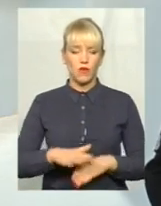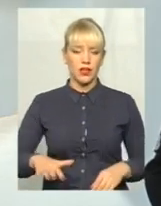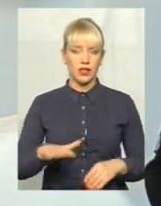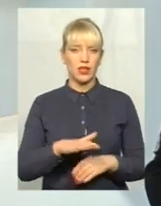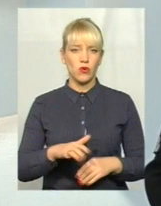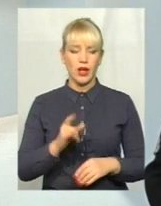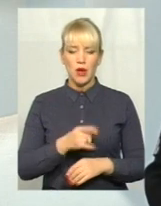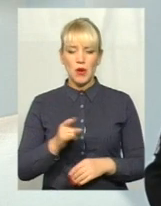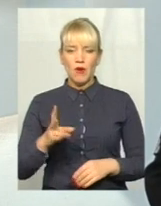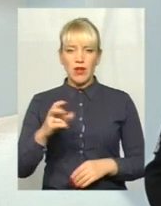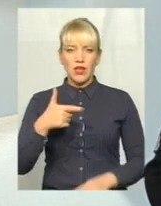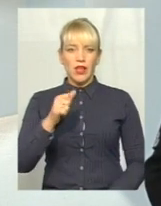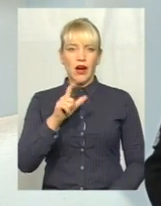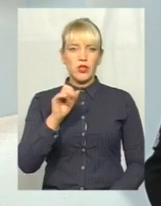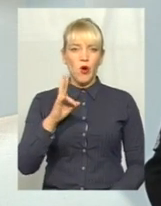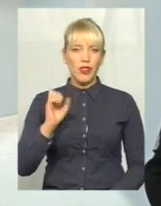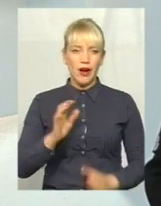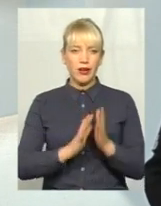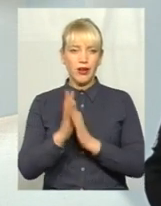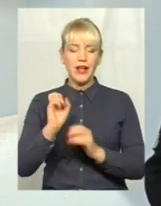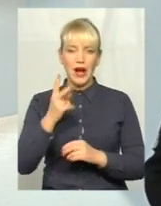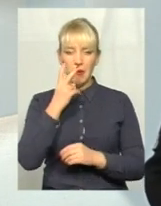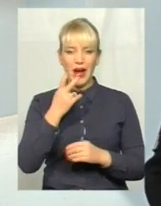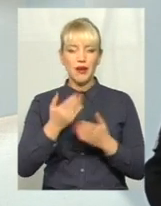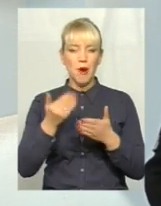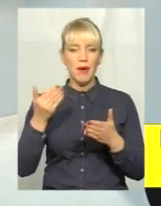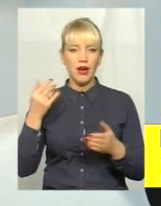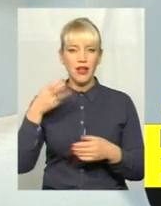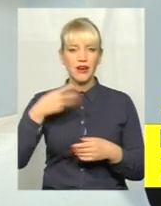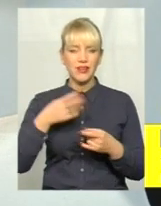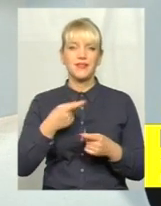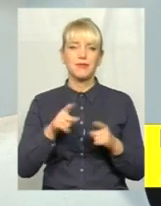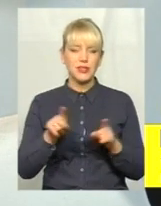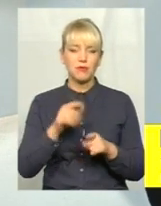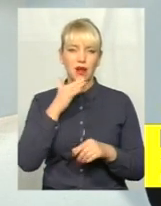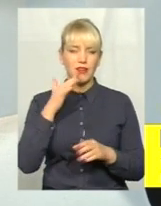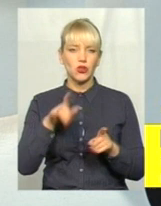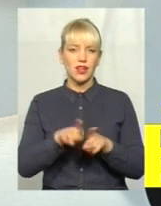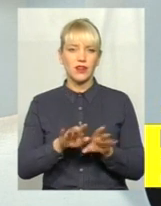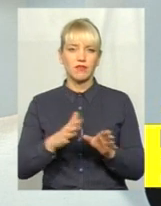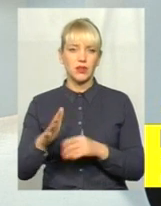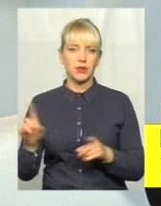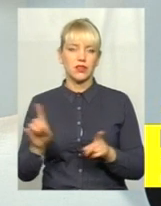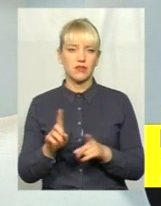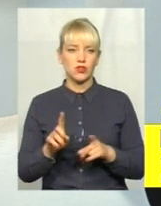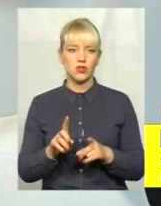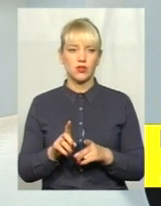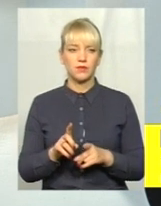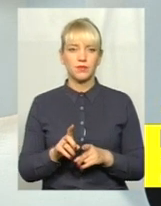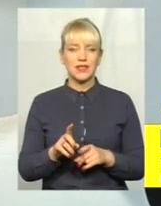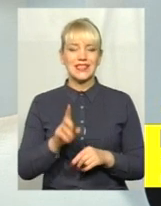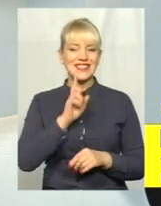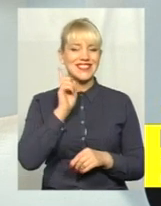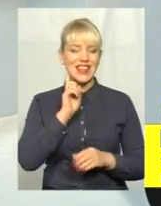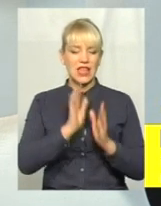паркування на газонах. От як ми бачили з попереднього сюжету, дуже багато зараз є таких випадків, що руйнується зелена